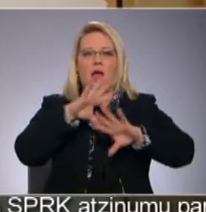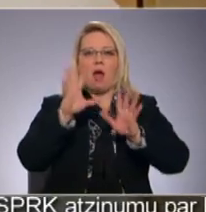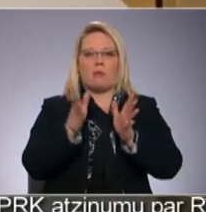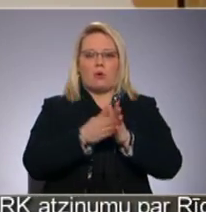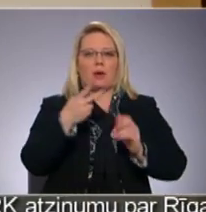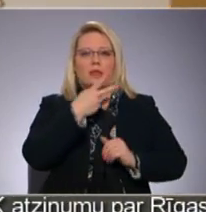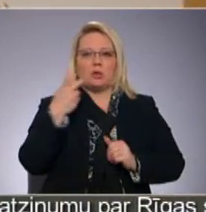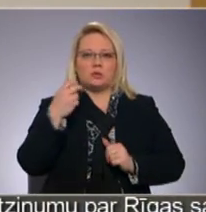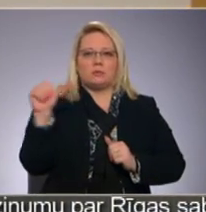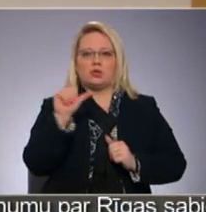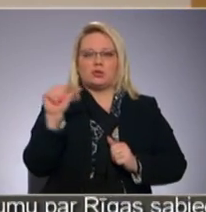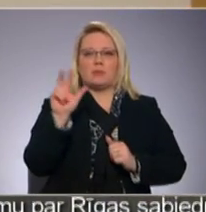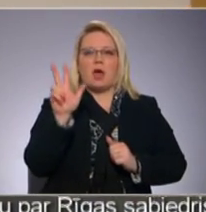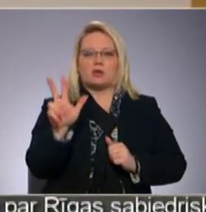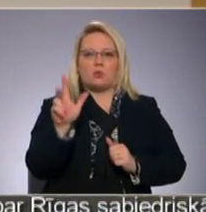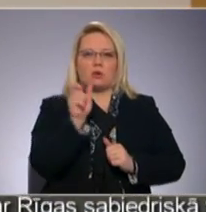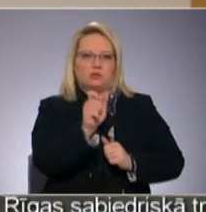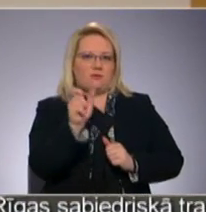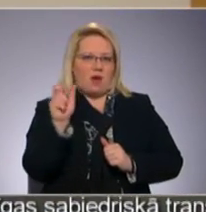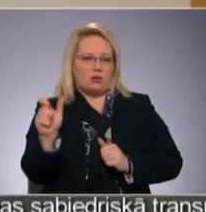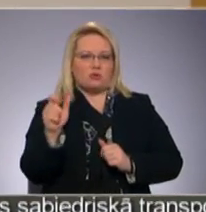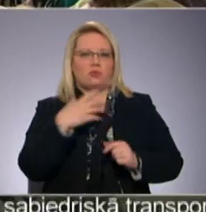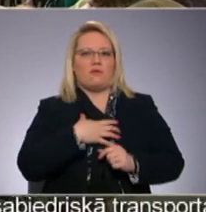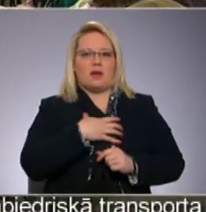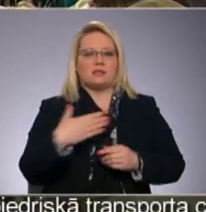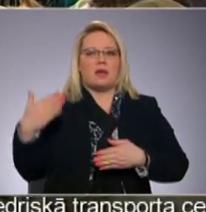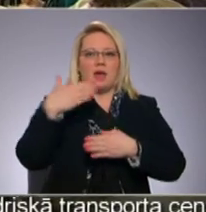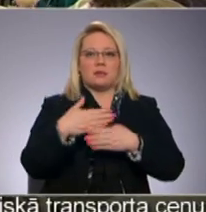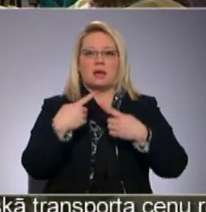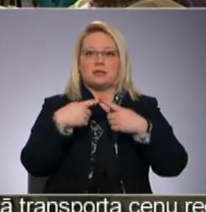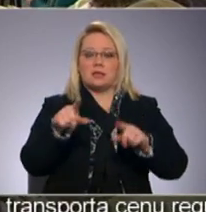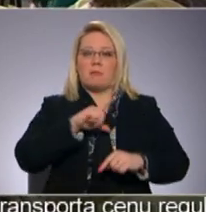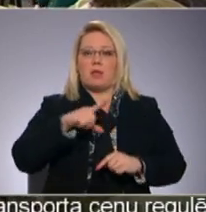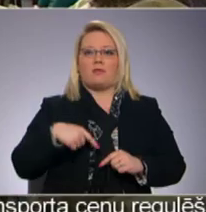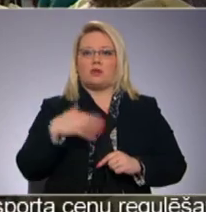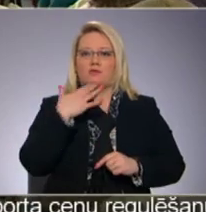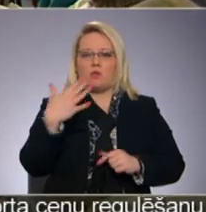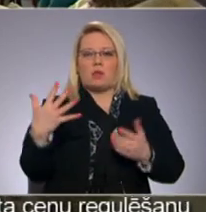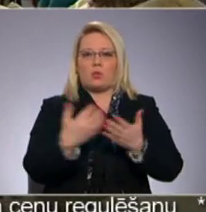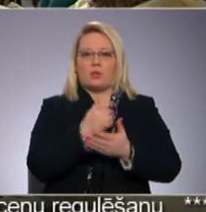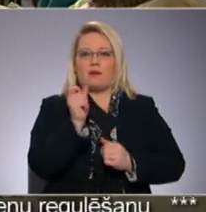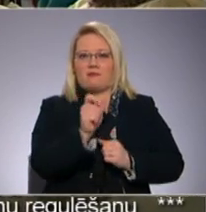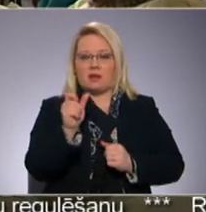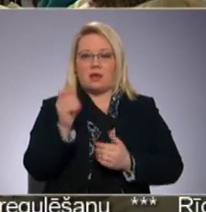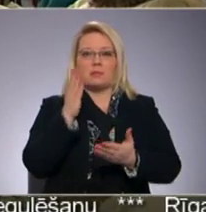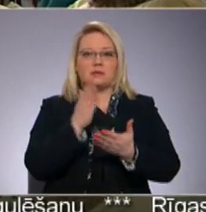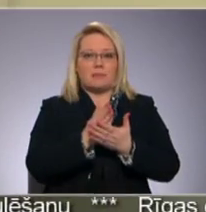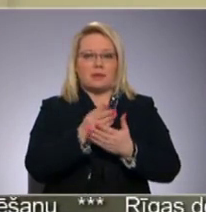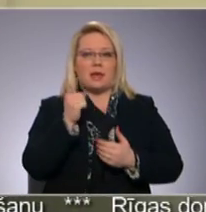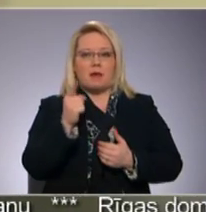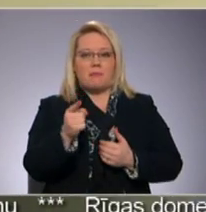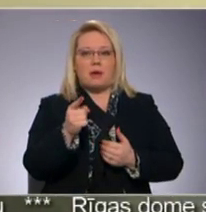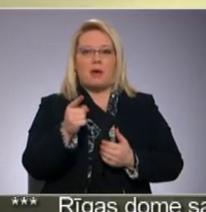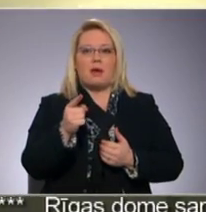268 nevārdus, vārdus, kurus vajadzētu aizstāt ar citiem latviešu valodā atrodamajiem. Sart tiem pēc krīzes